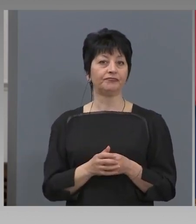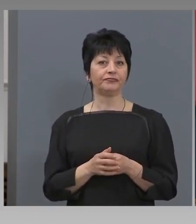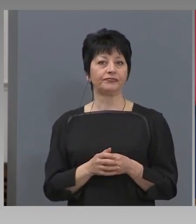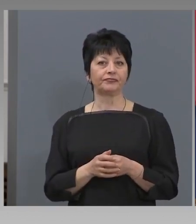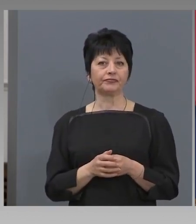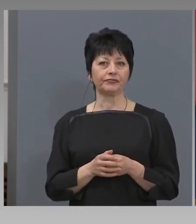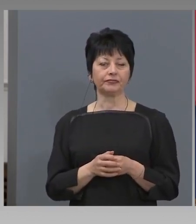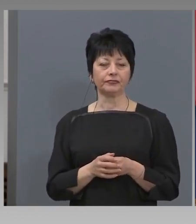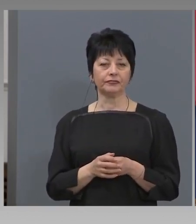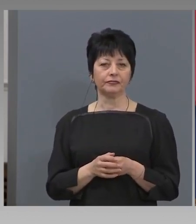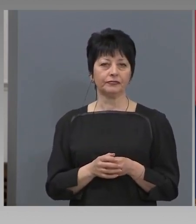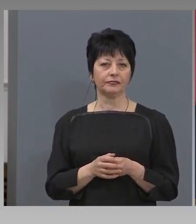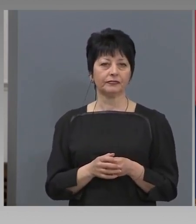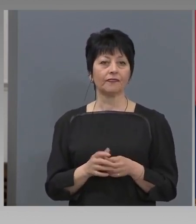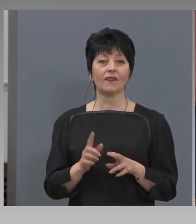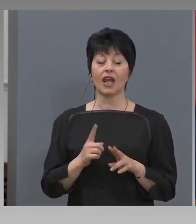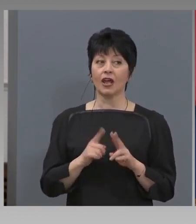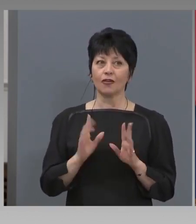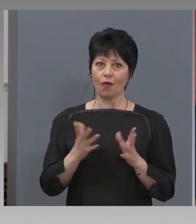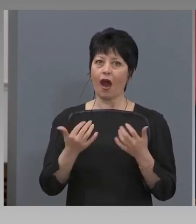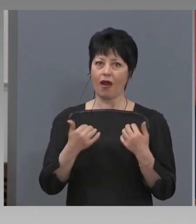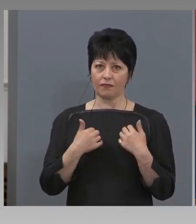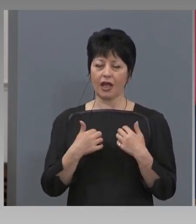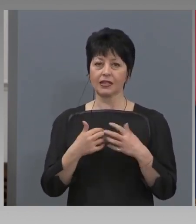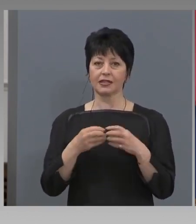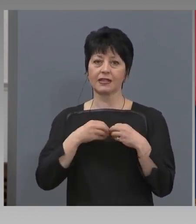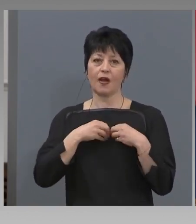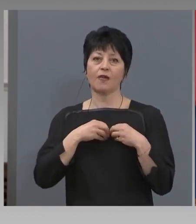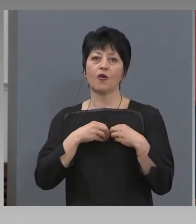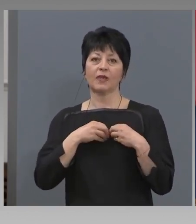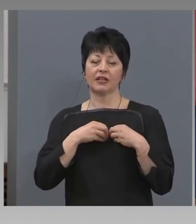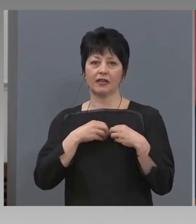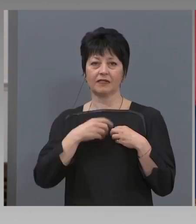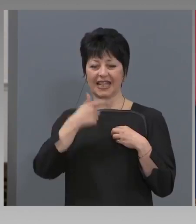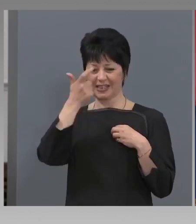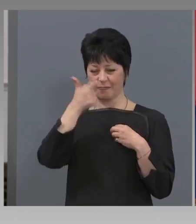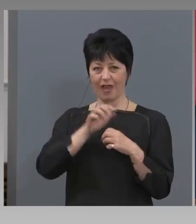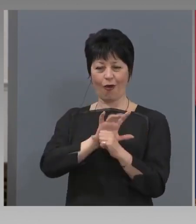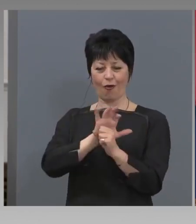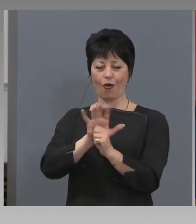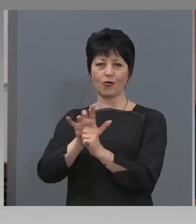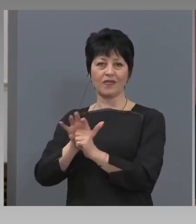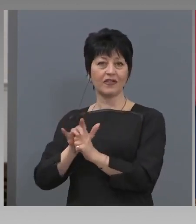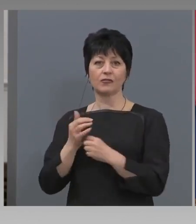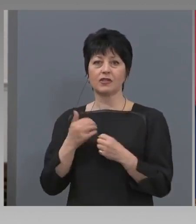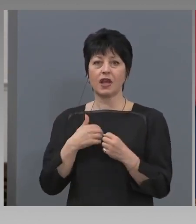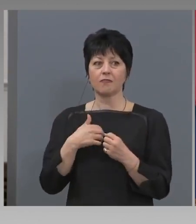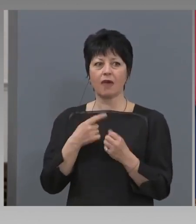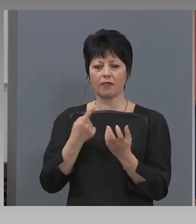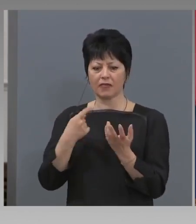аз съм убеден, че самия коронавирус има няколко вида.